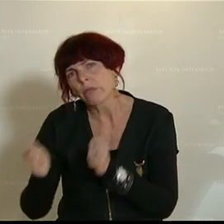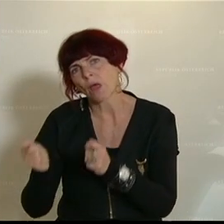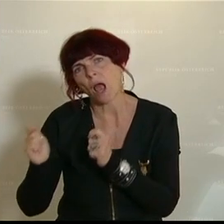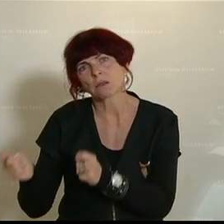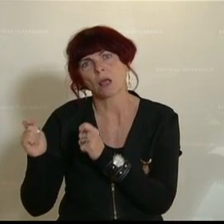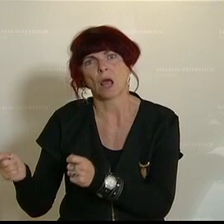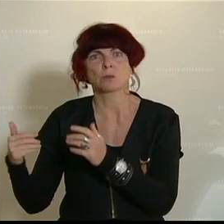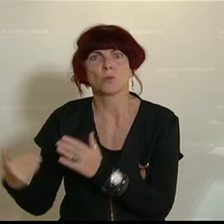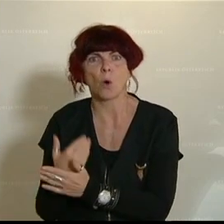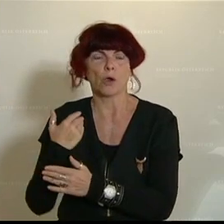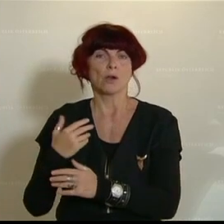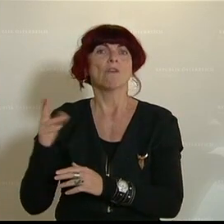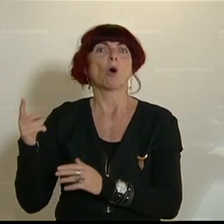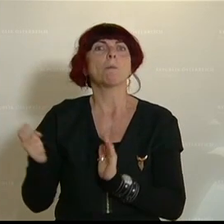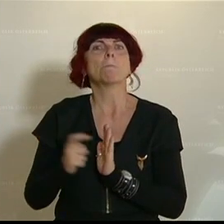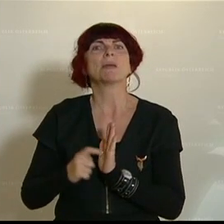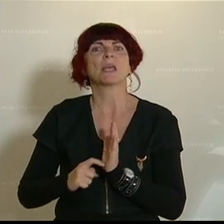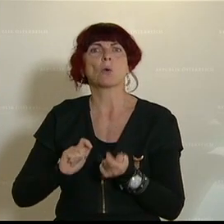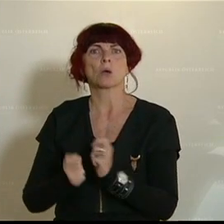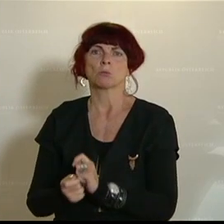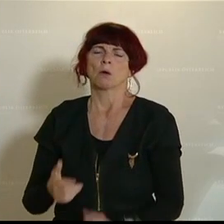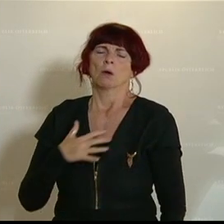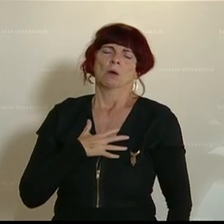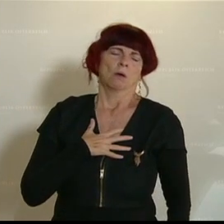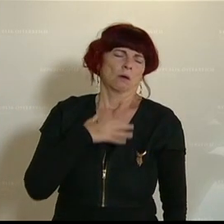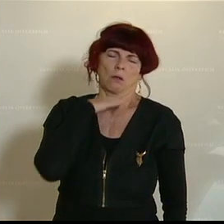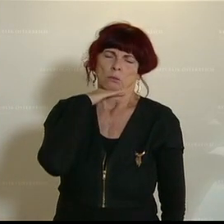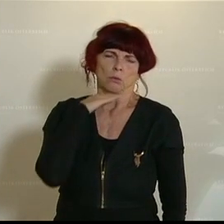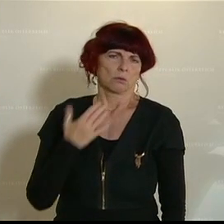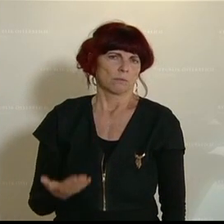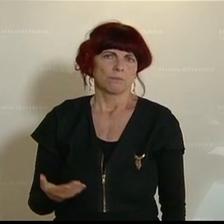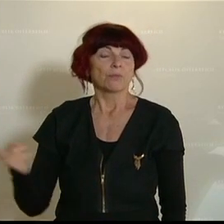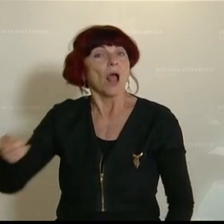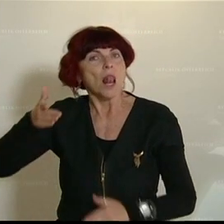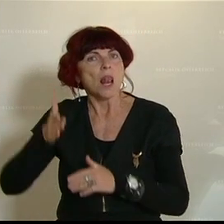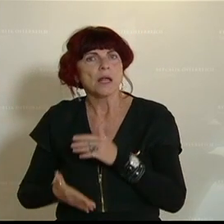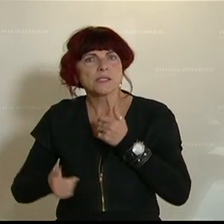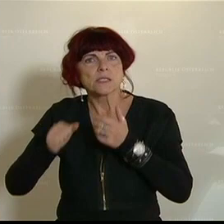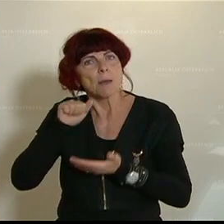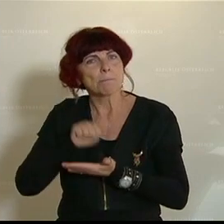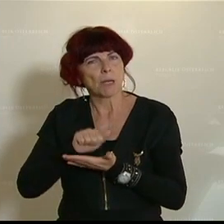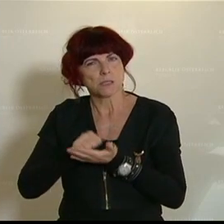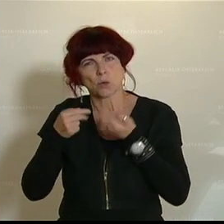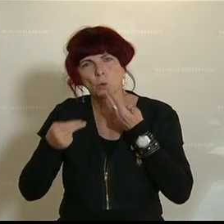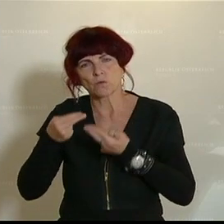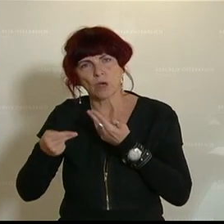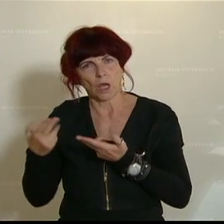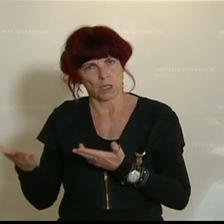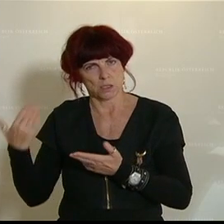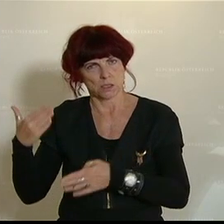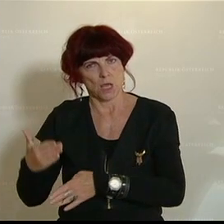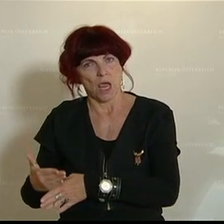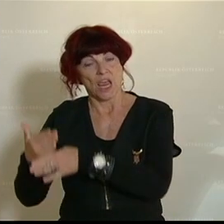stellen. Das funktioniert einfach nicht. Und wenn Sie jetzt bei der letzten Pressekonferenz den Hilfsfonds